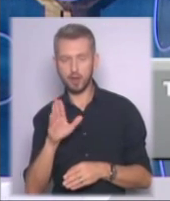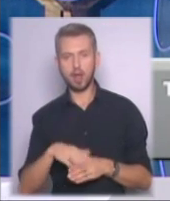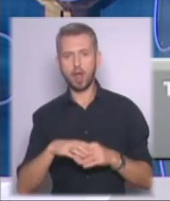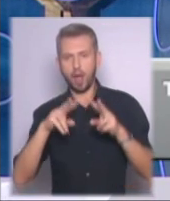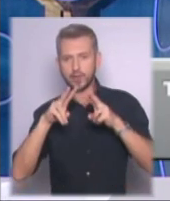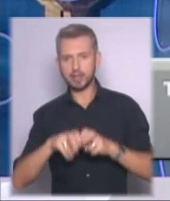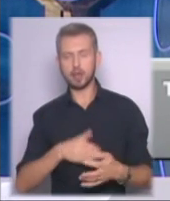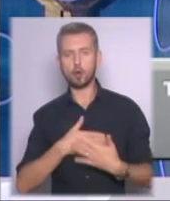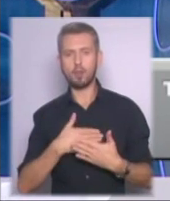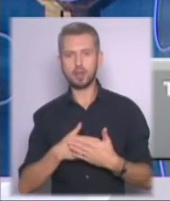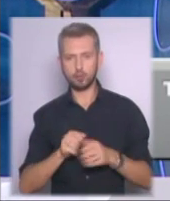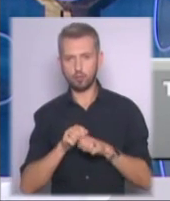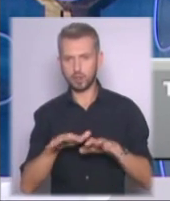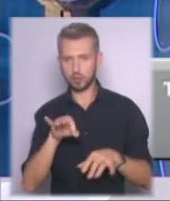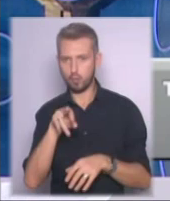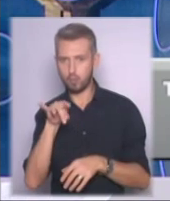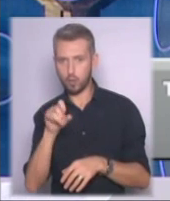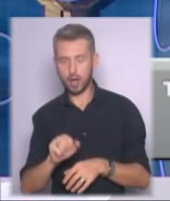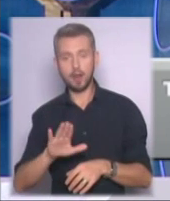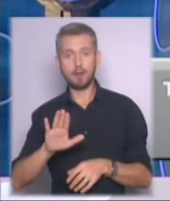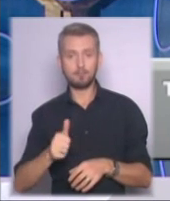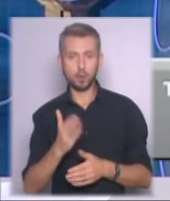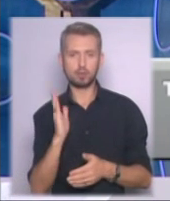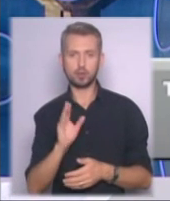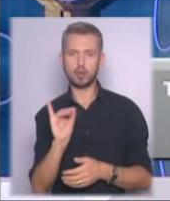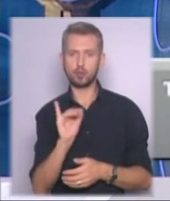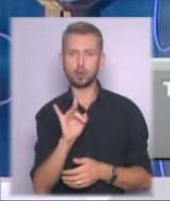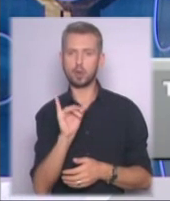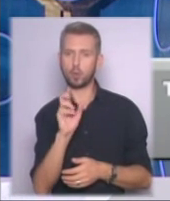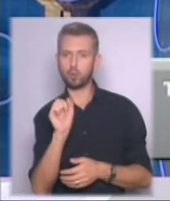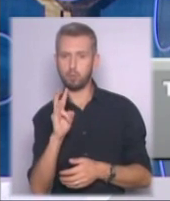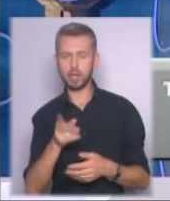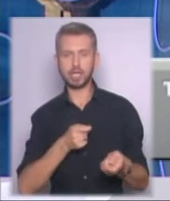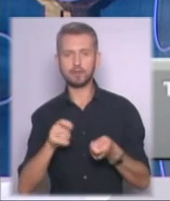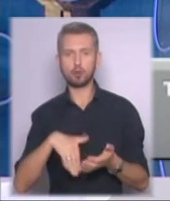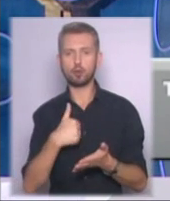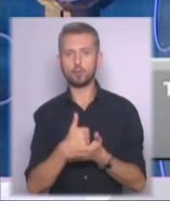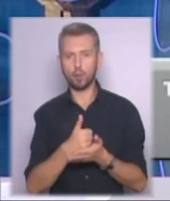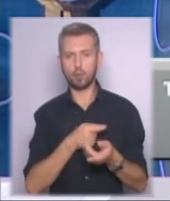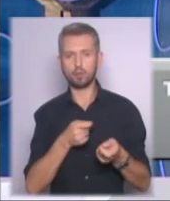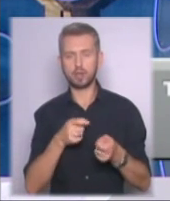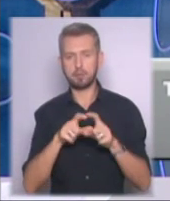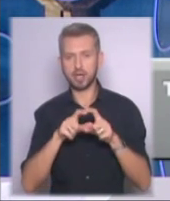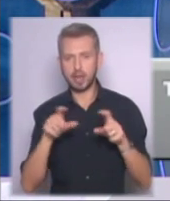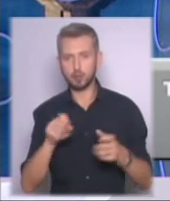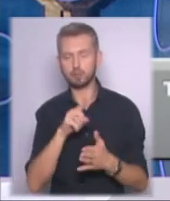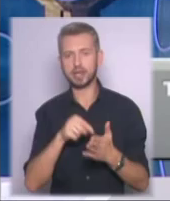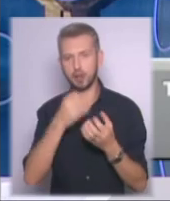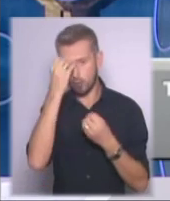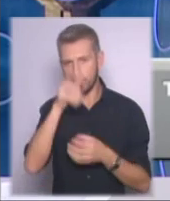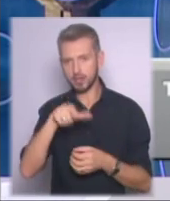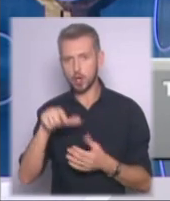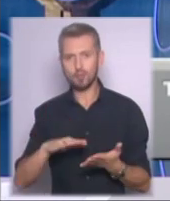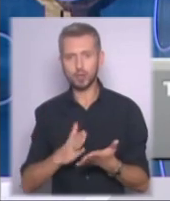Після того о 20 годині ми продовжимо. У нашій студії буде Юрій Рубан, керівник головного департаменту з питань гуманітарної політики адміністрації президента України.